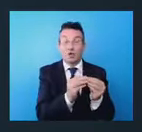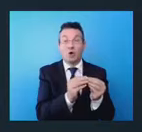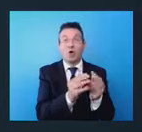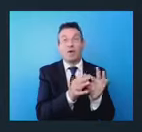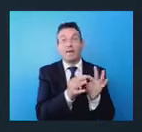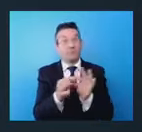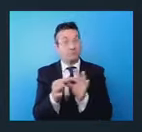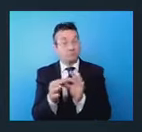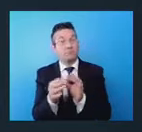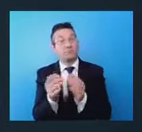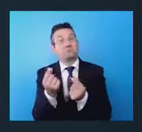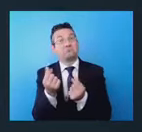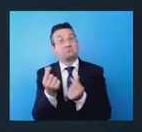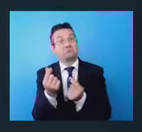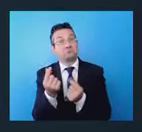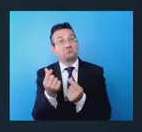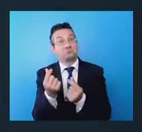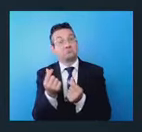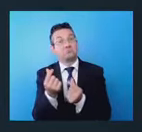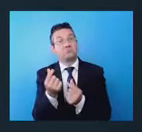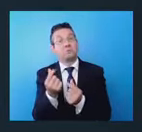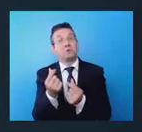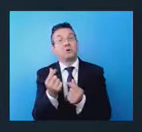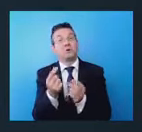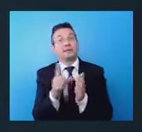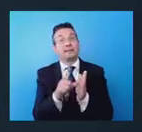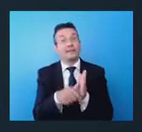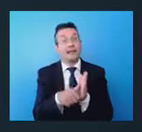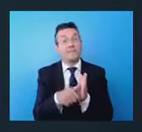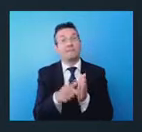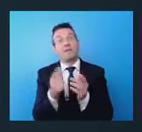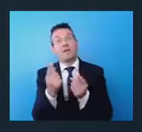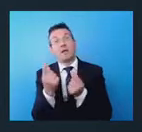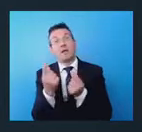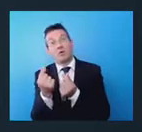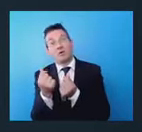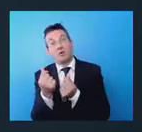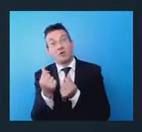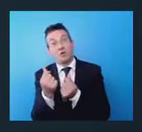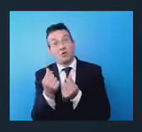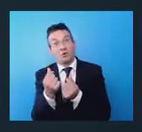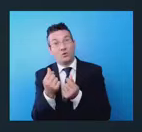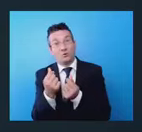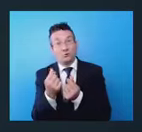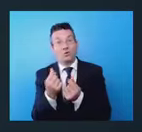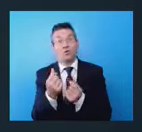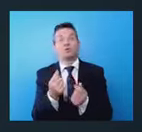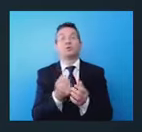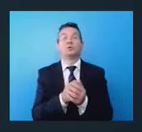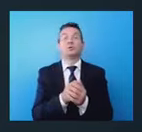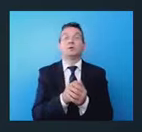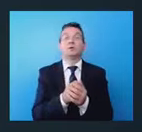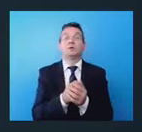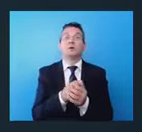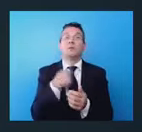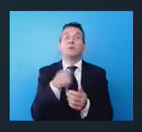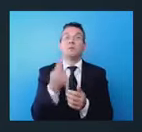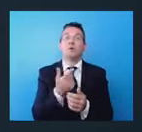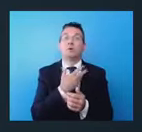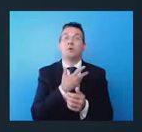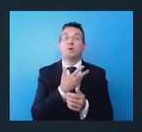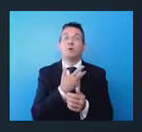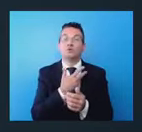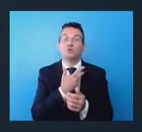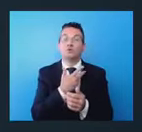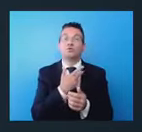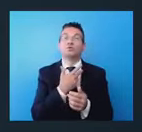i tempi e i costi sono imprevedibili come la rubata. Poi c'è il refitto. Il refitto riguarda questi